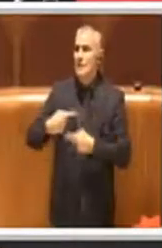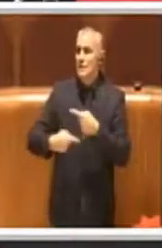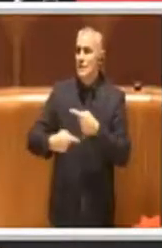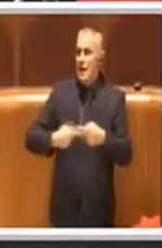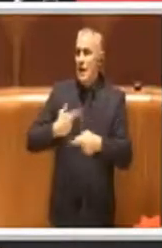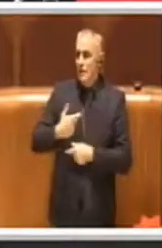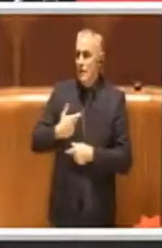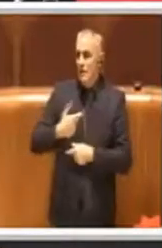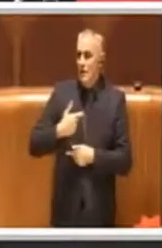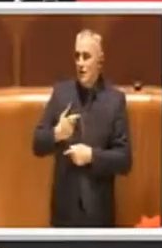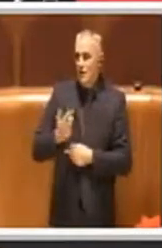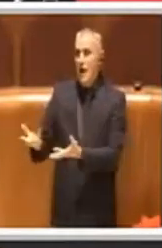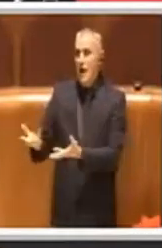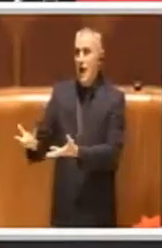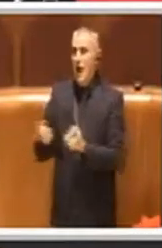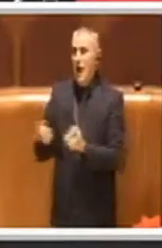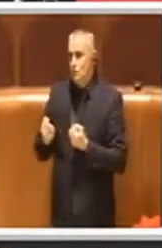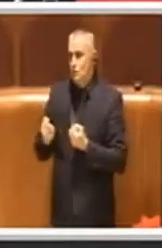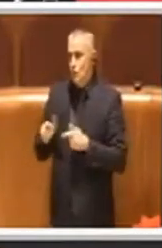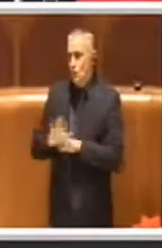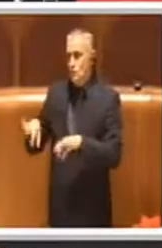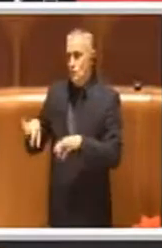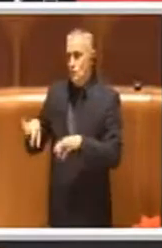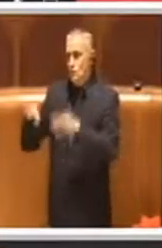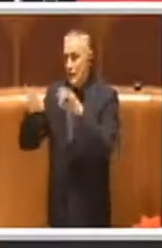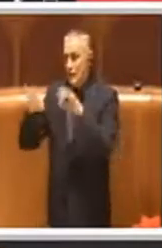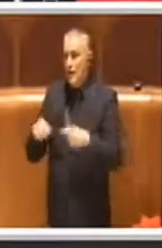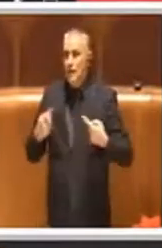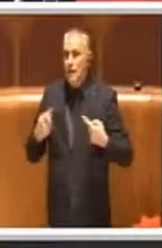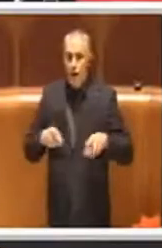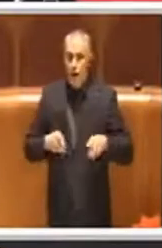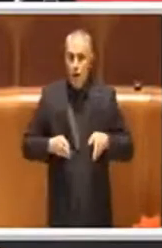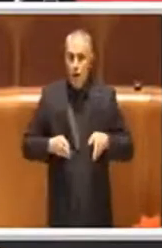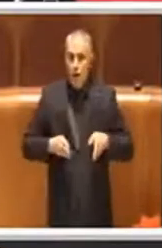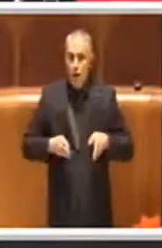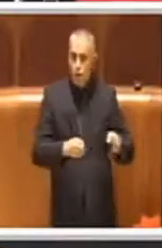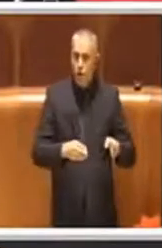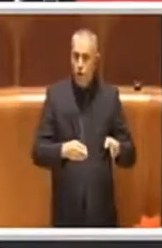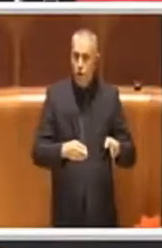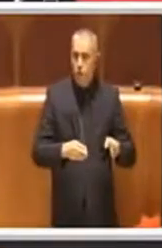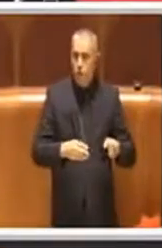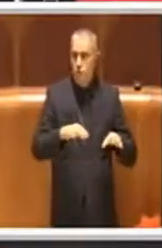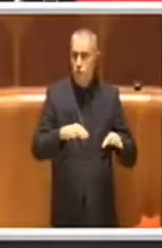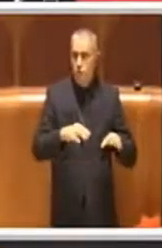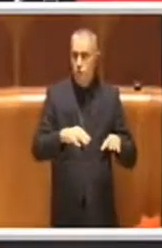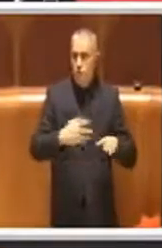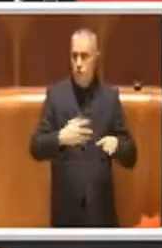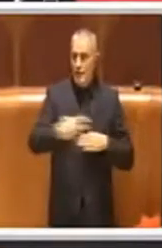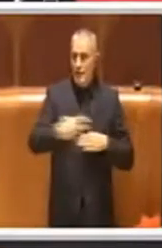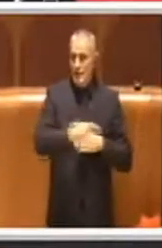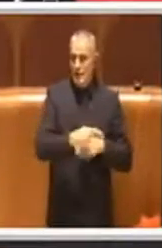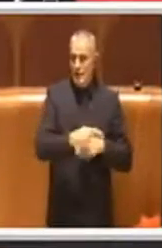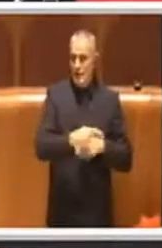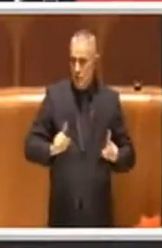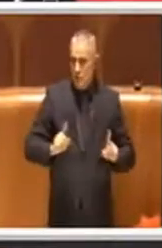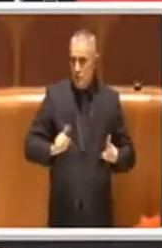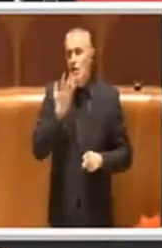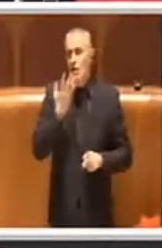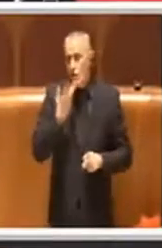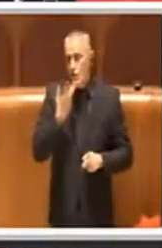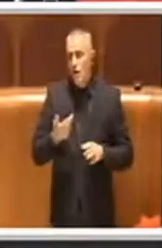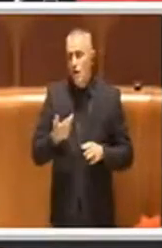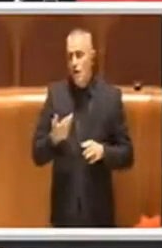non interrompere i corsi si è avviato appunto un accordo nel tempo